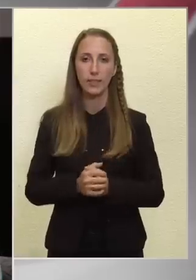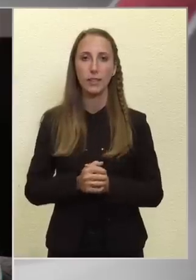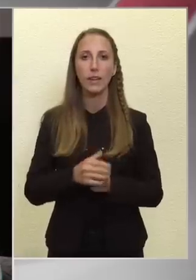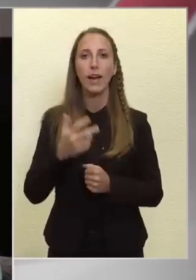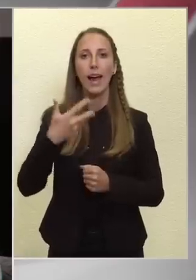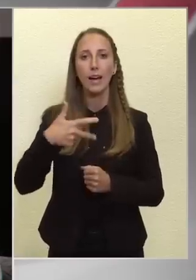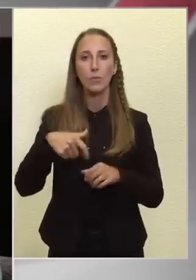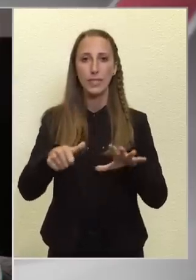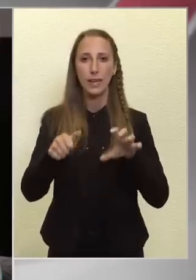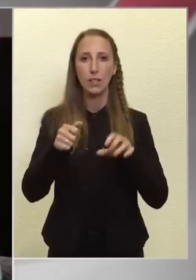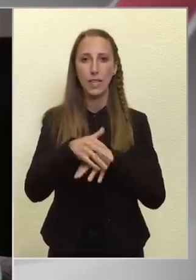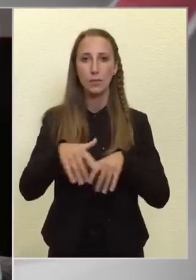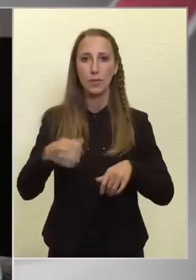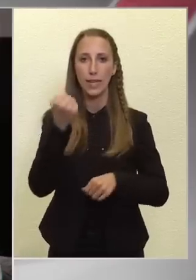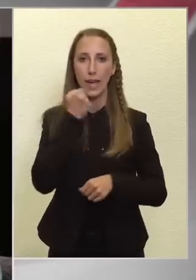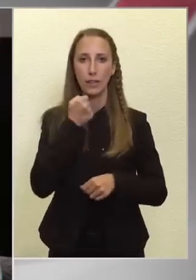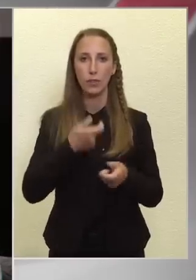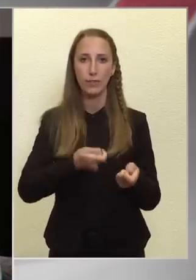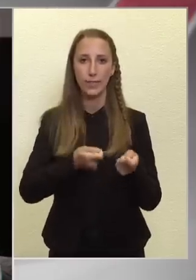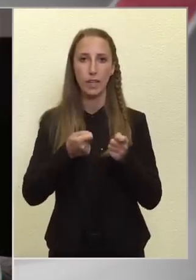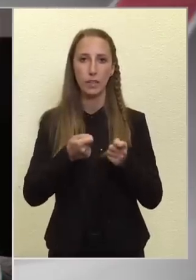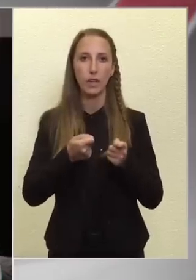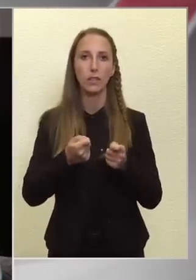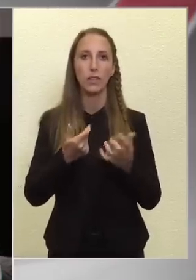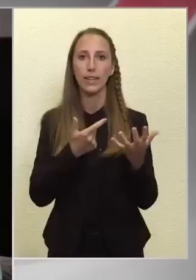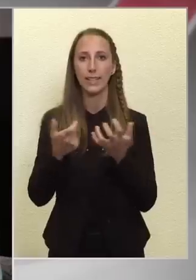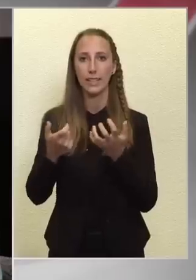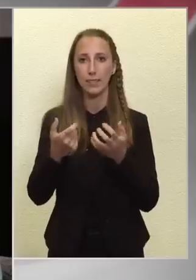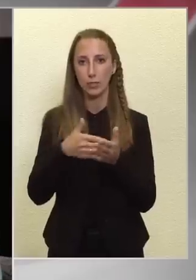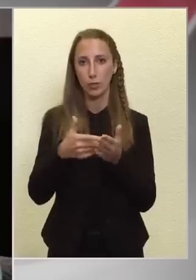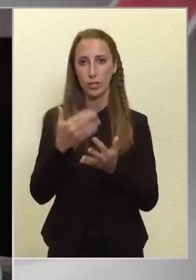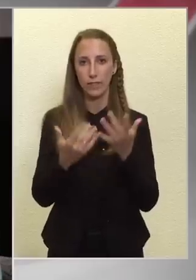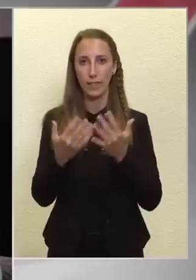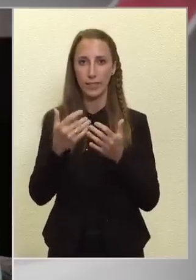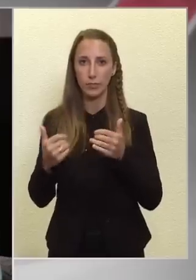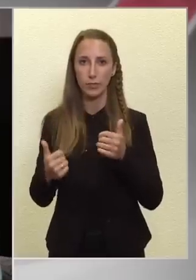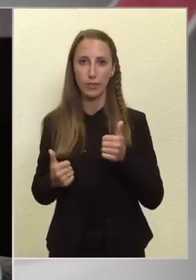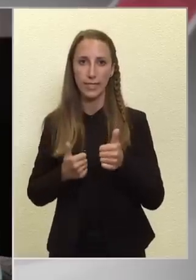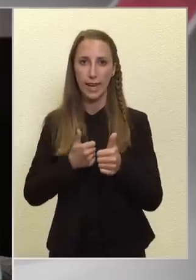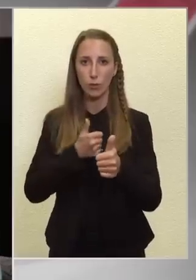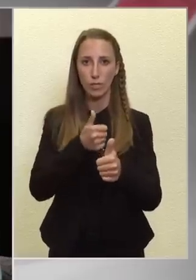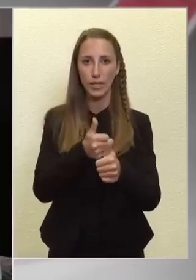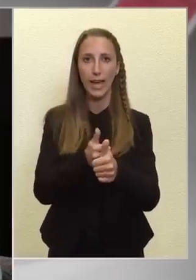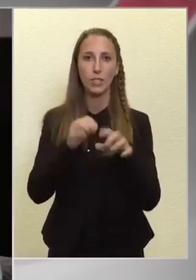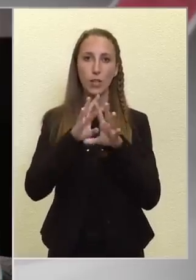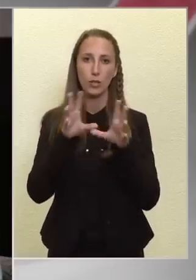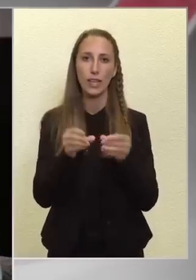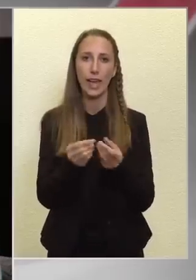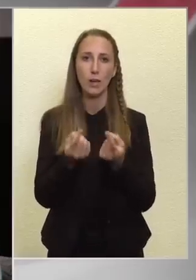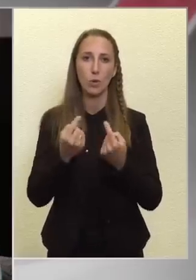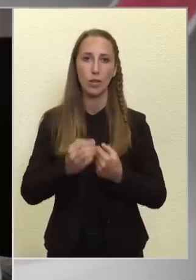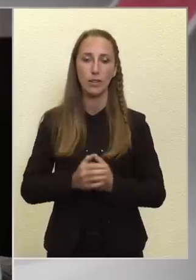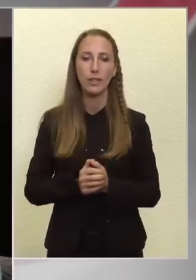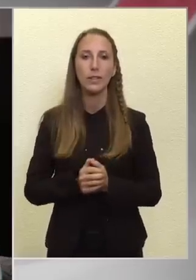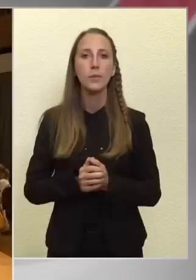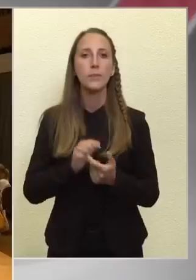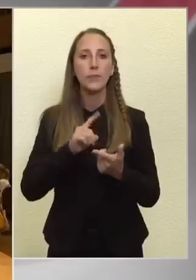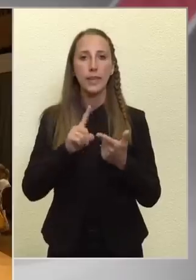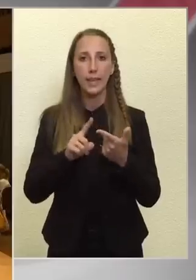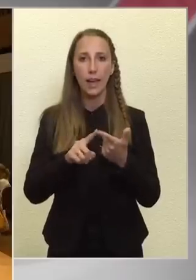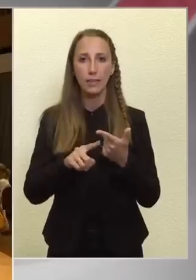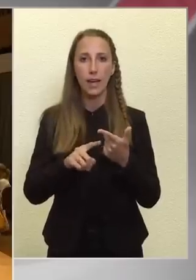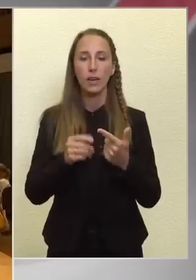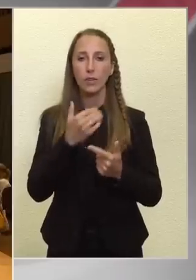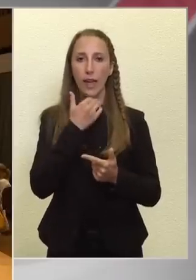3600 milliárdot visszatarta a 7 éves költségvetés felzárkóztatási összegeiből, illetve, hogy